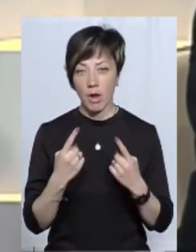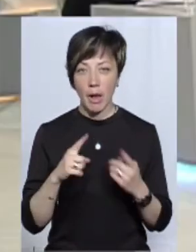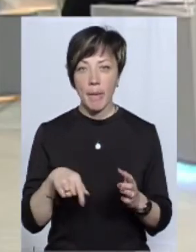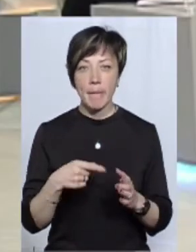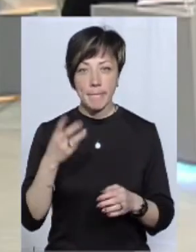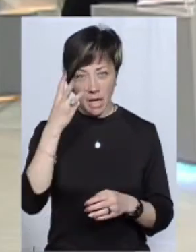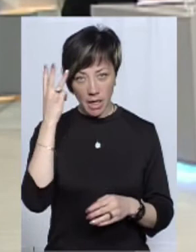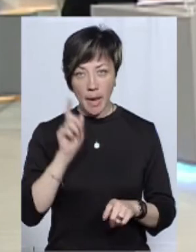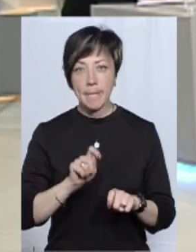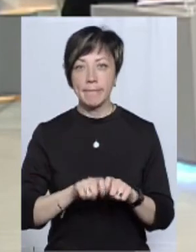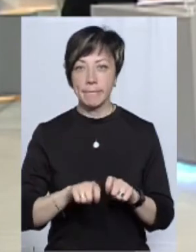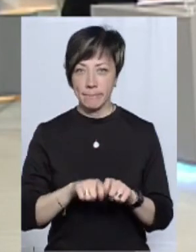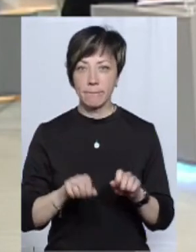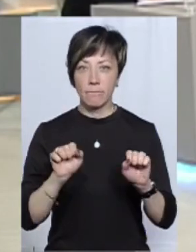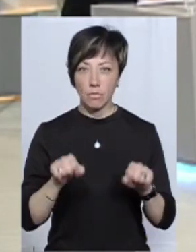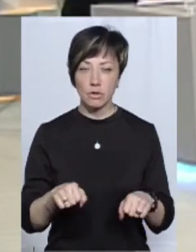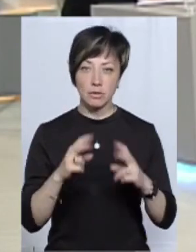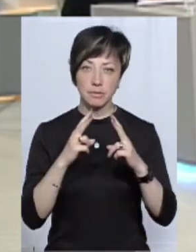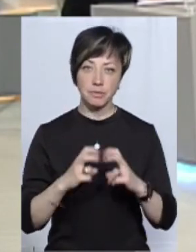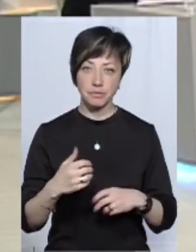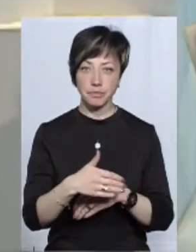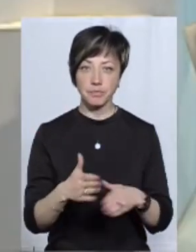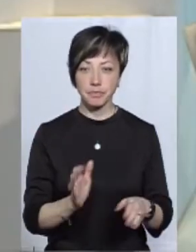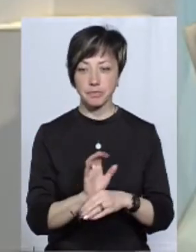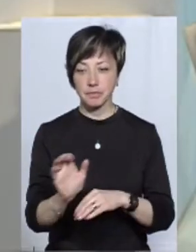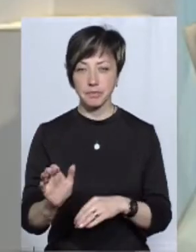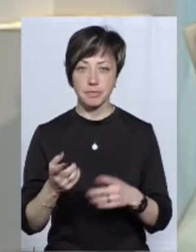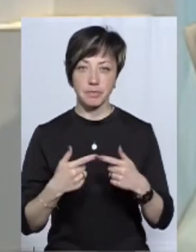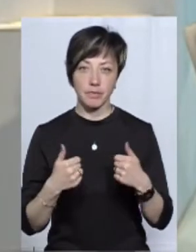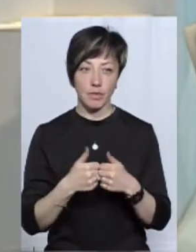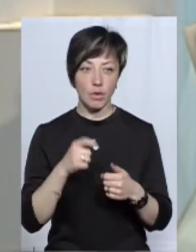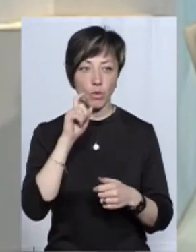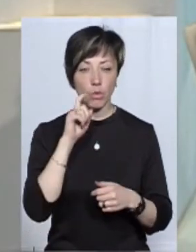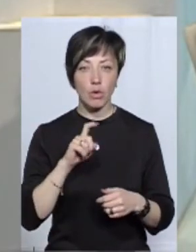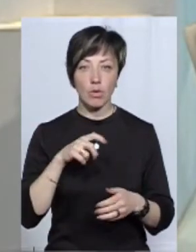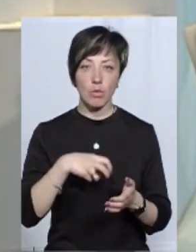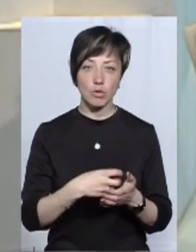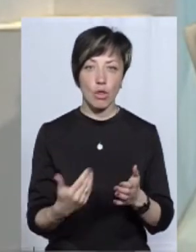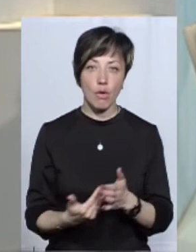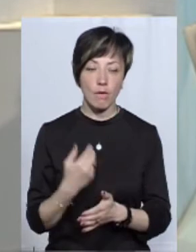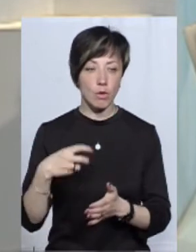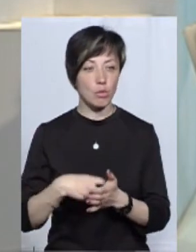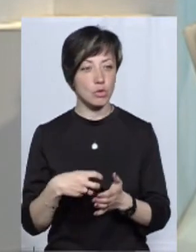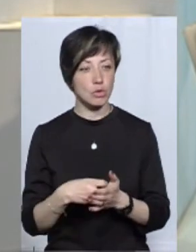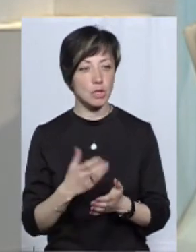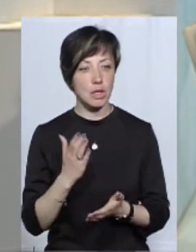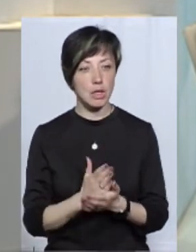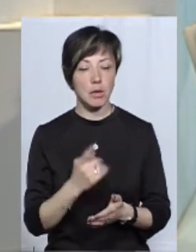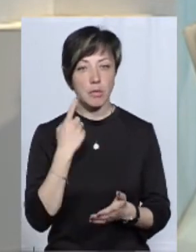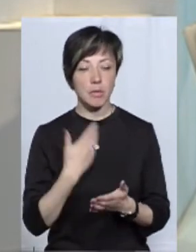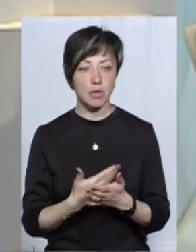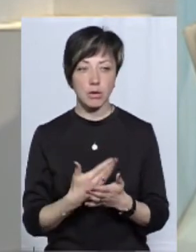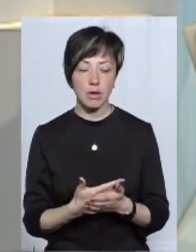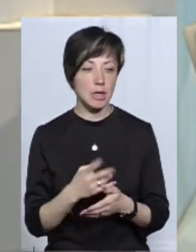Хмельницькі митники мають можливість доглядати, наприклад, ці посилки, які приходять у відділення там Укрпошти, Нової пошти, якщо є якась